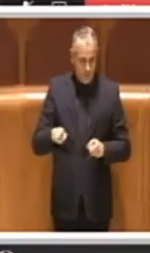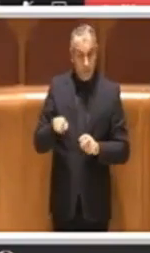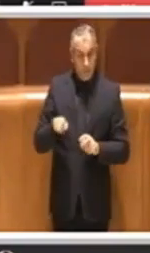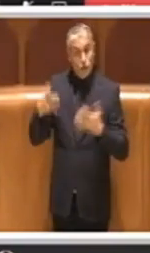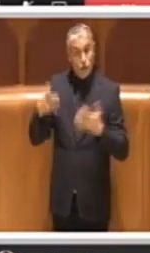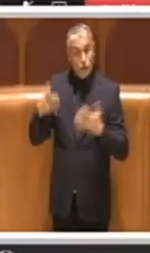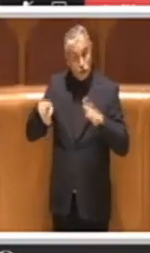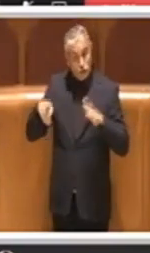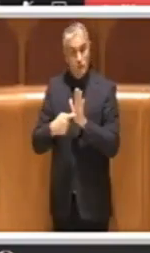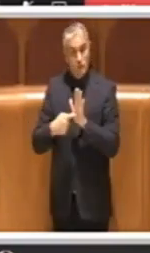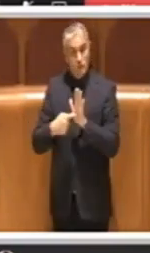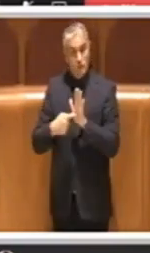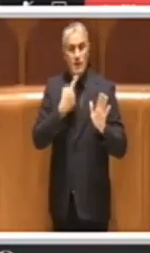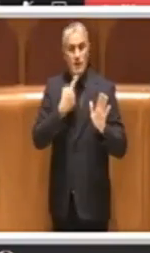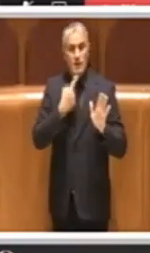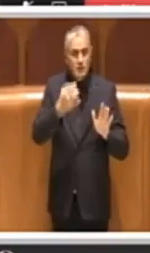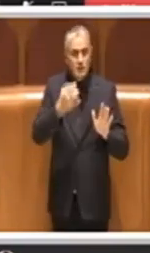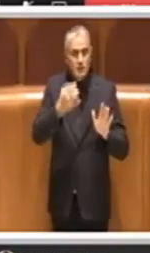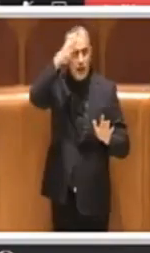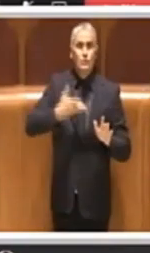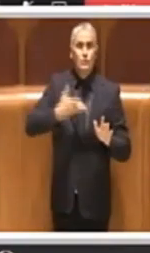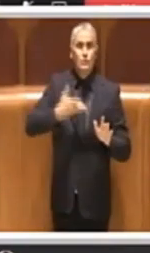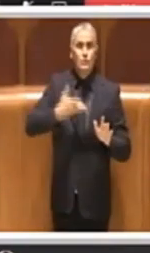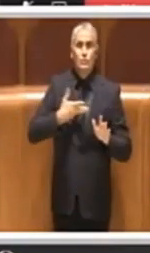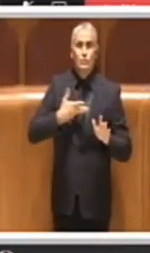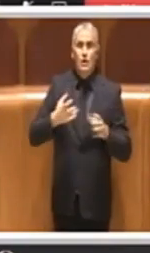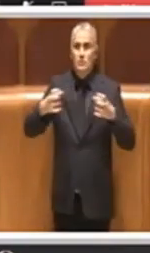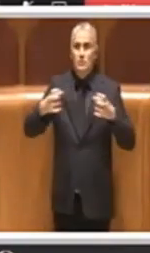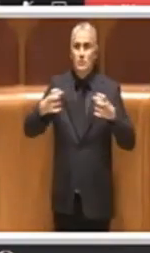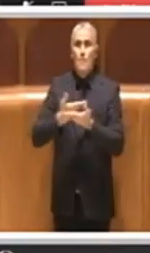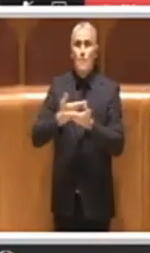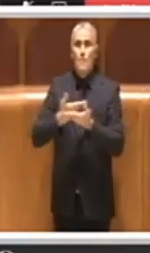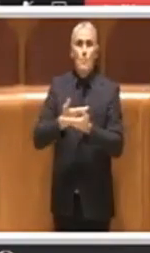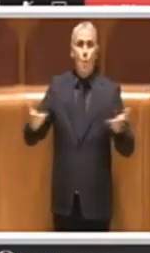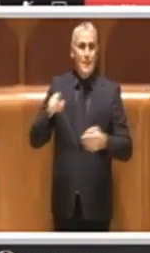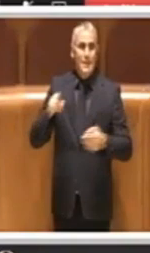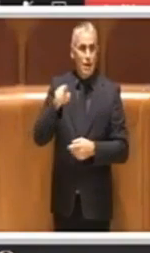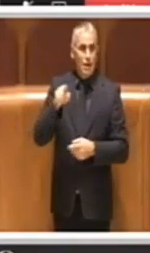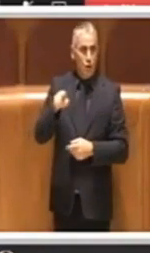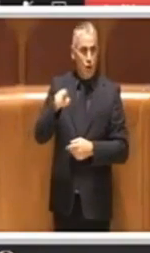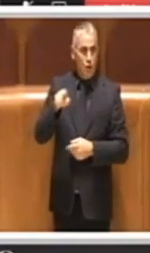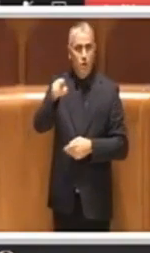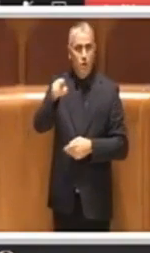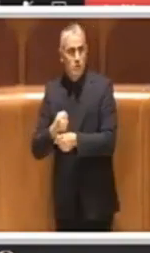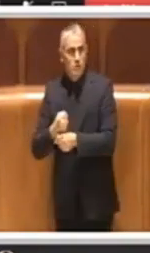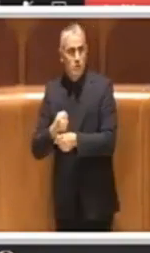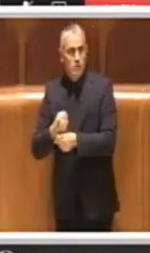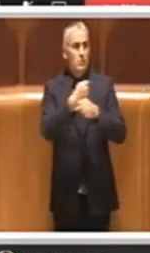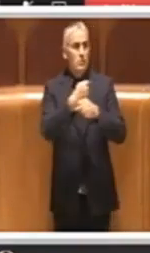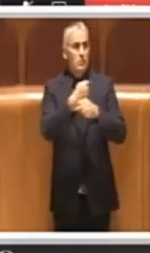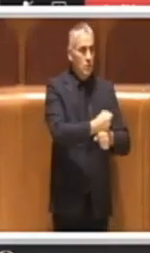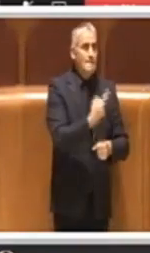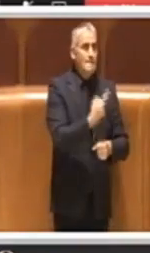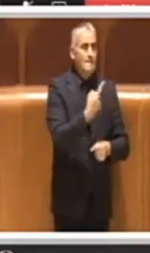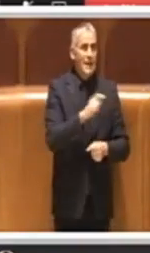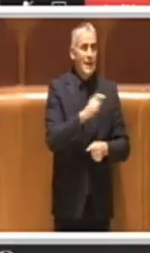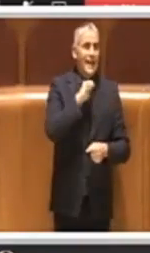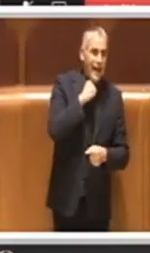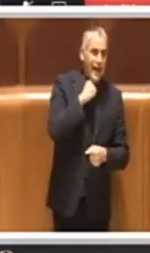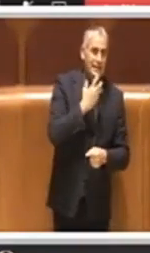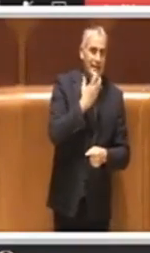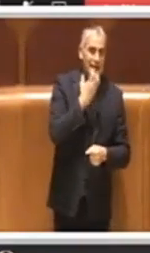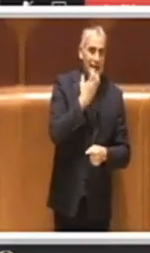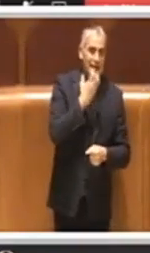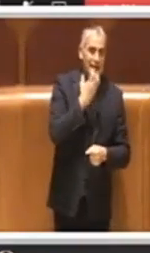prescriveva che laddove c'è un soggetto pubblico che affidi gestione di impianti termici di